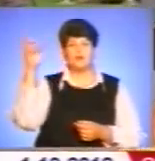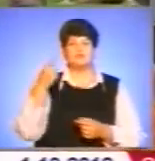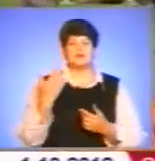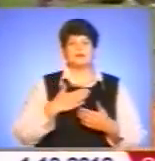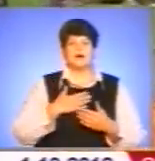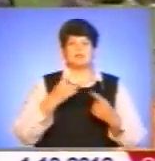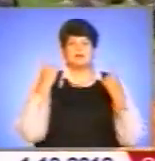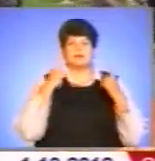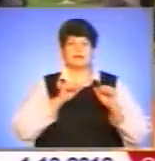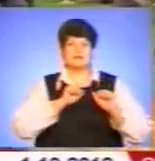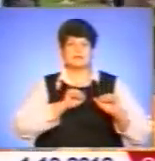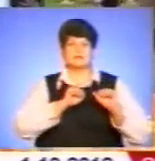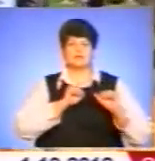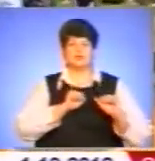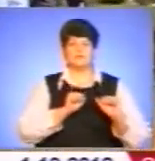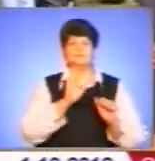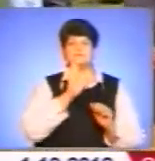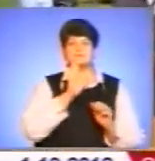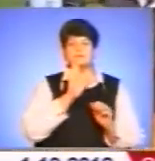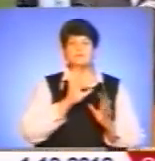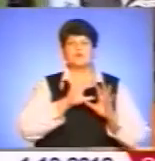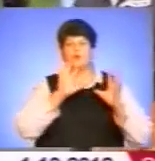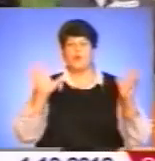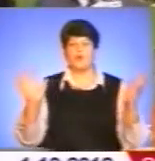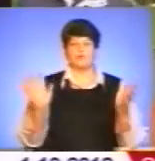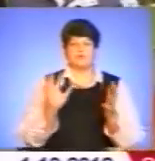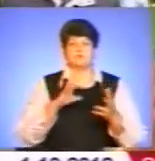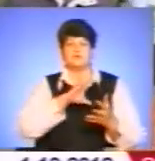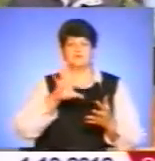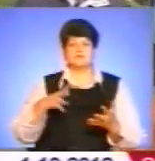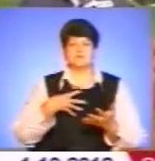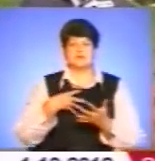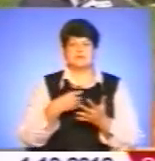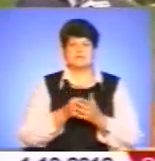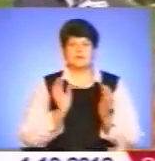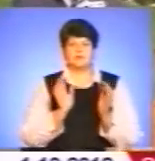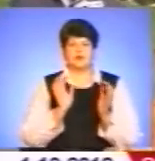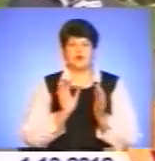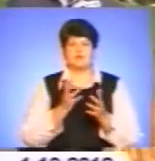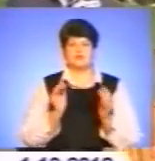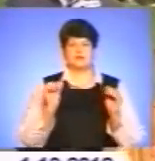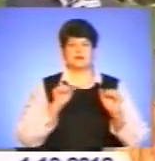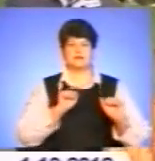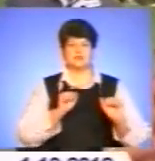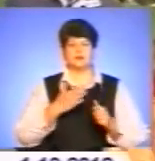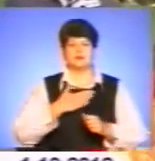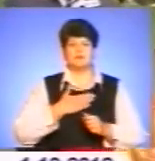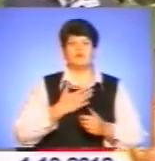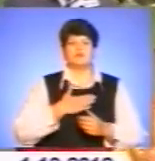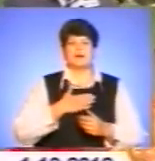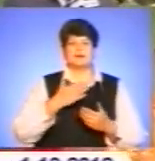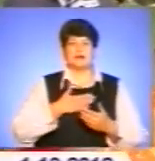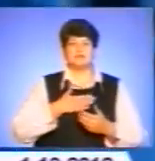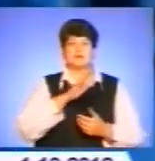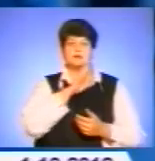заступниця, покровителька, обніми нашу щіх під свій покров і провадить, береже і хоронить нас, бо вона є наша